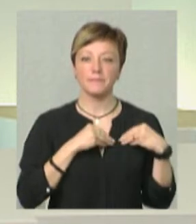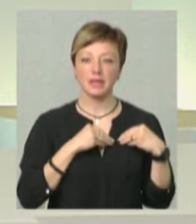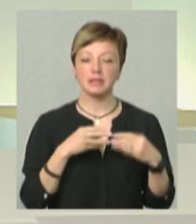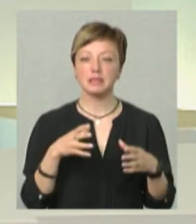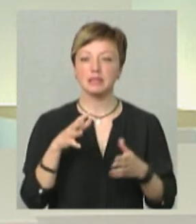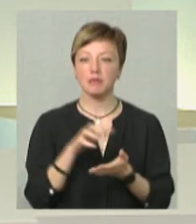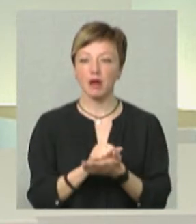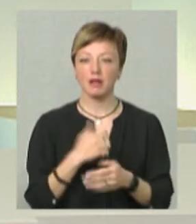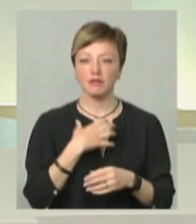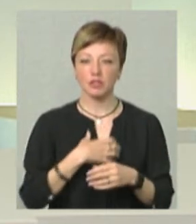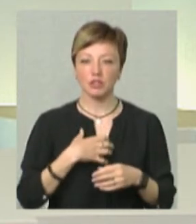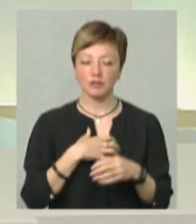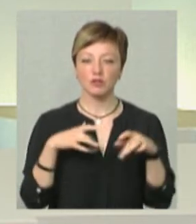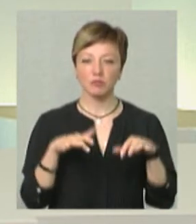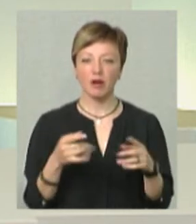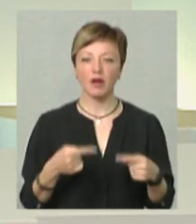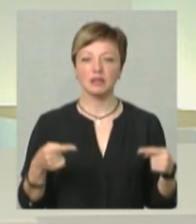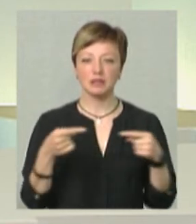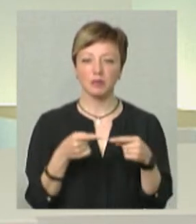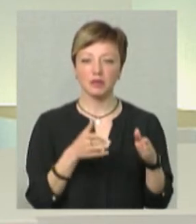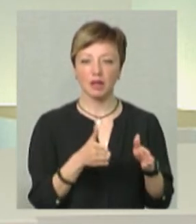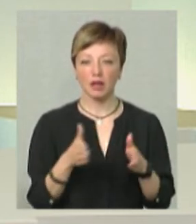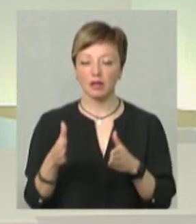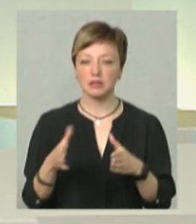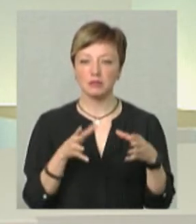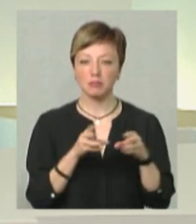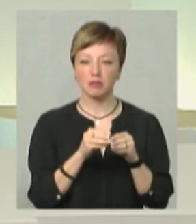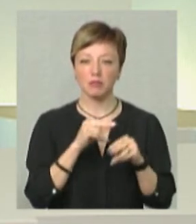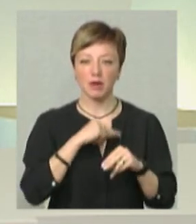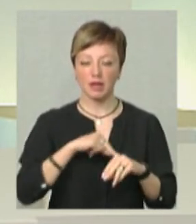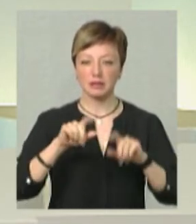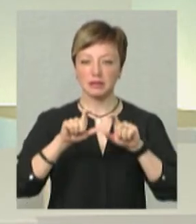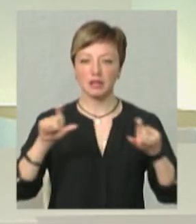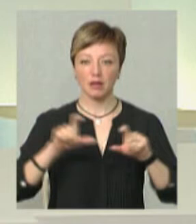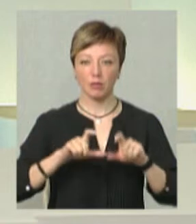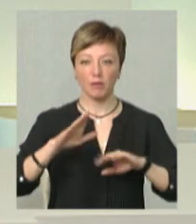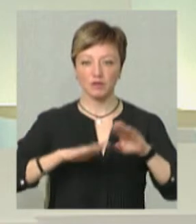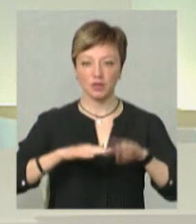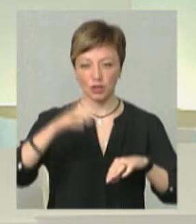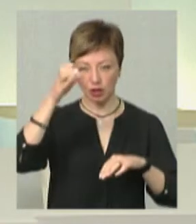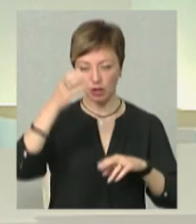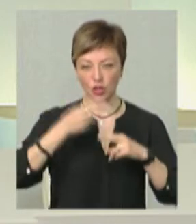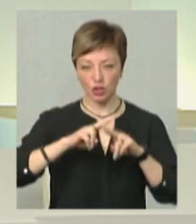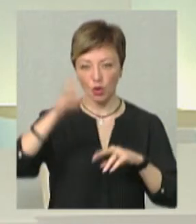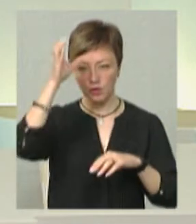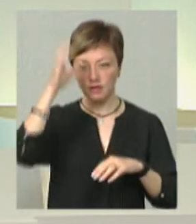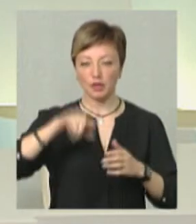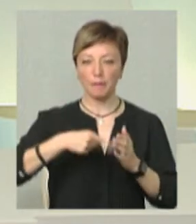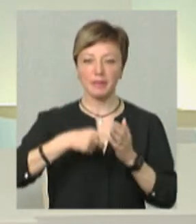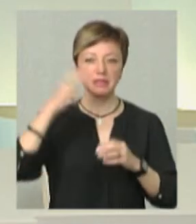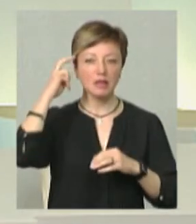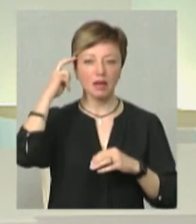займалися дуже важливою справою, а саме налагодженням співпраці з закладами професійно-технічної освіти тоді міста Києва